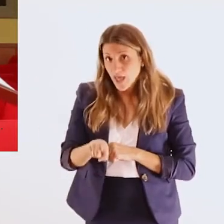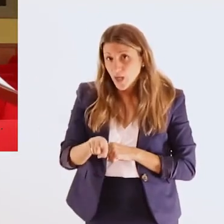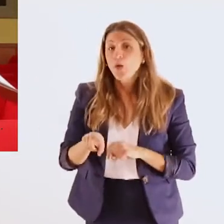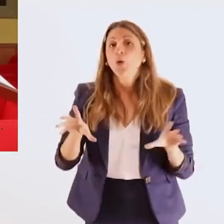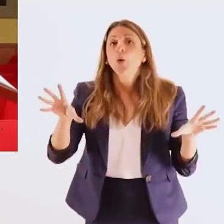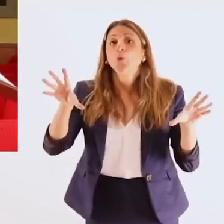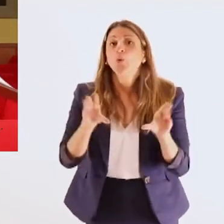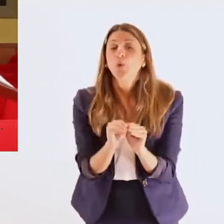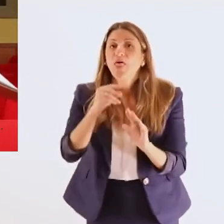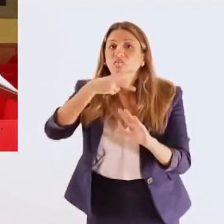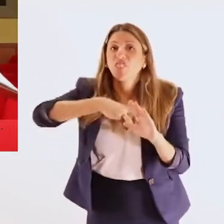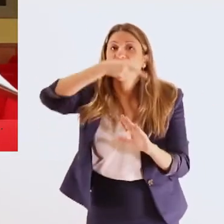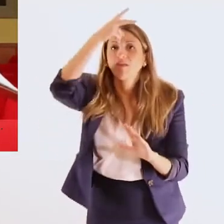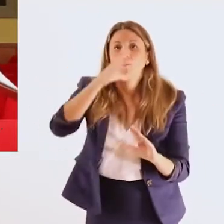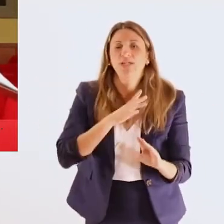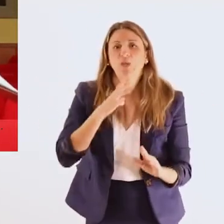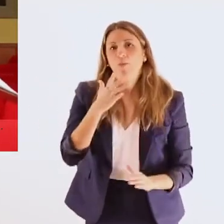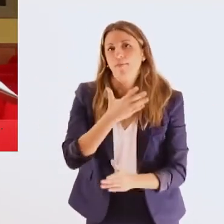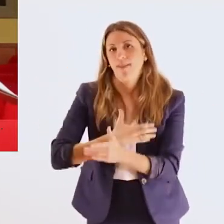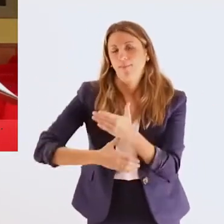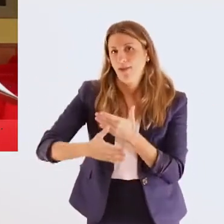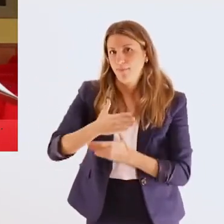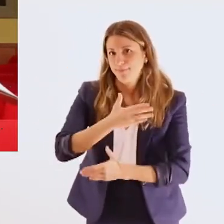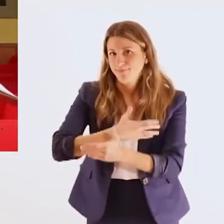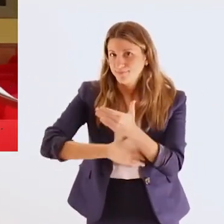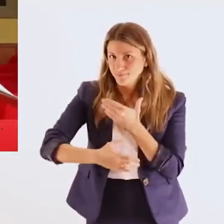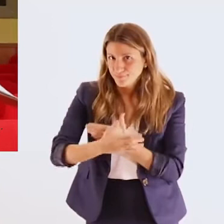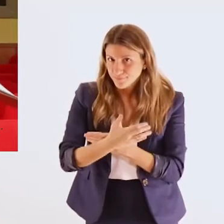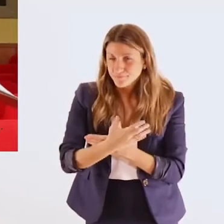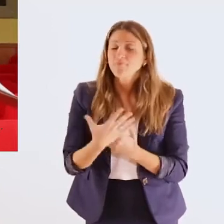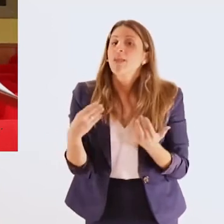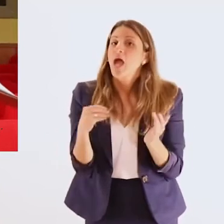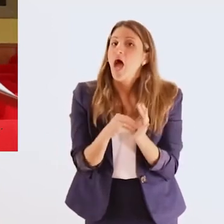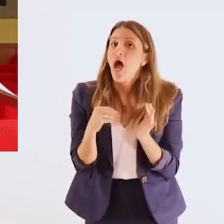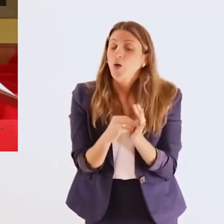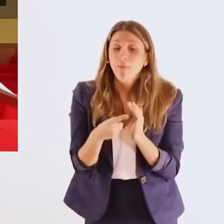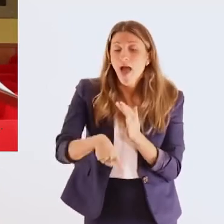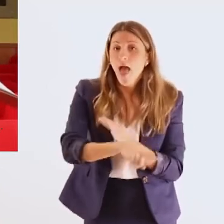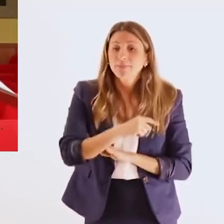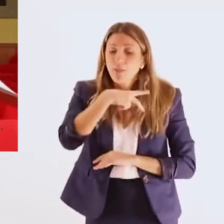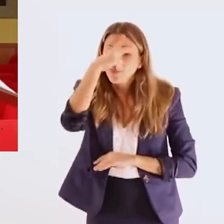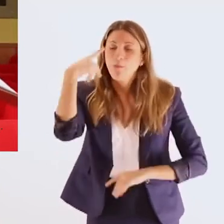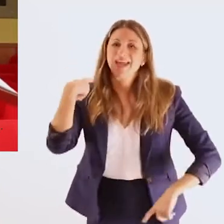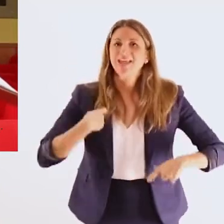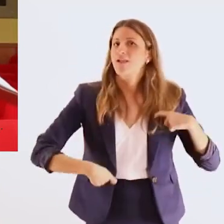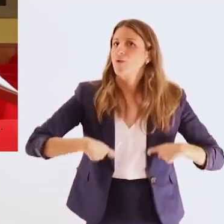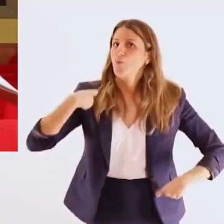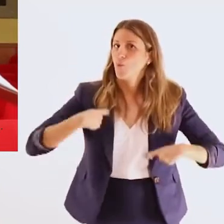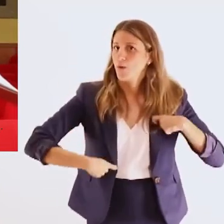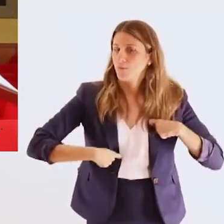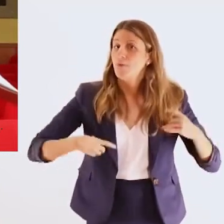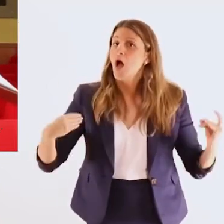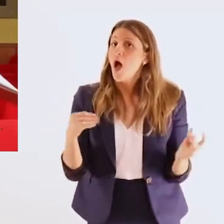που είναι αφιερωμένη στα δικαιώματα των ατόμων με αναπηρία, στην κοινωνική